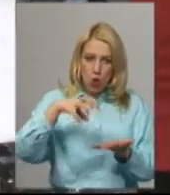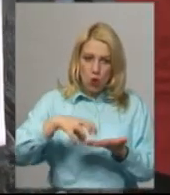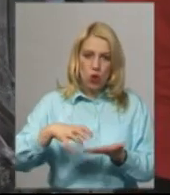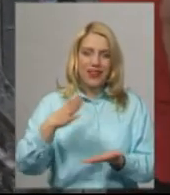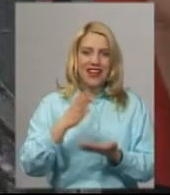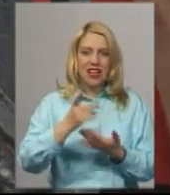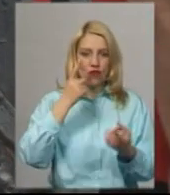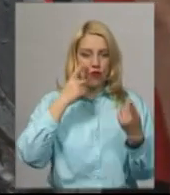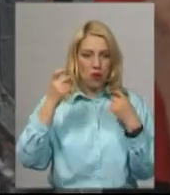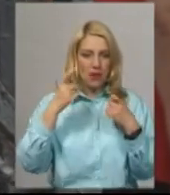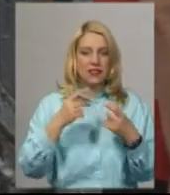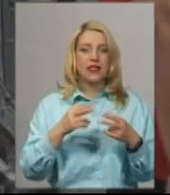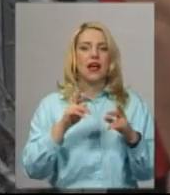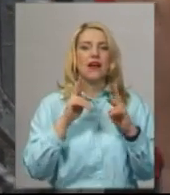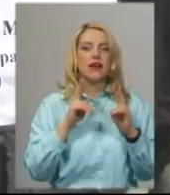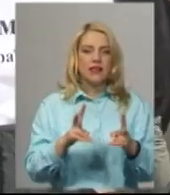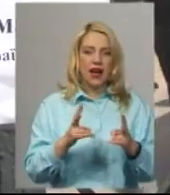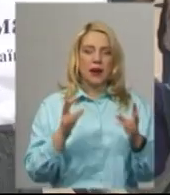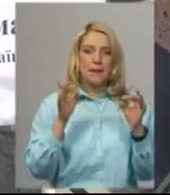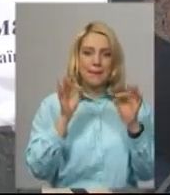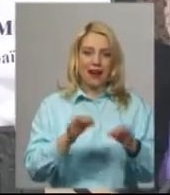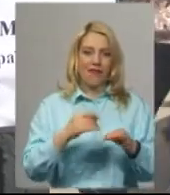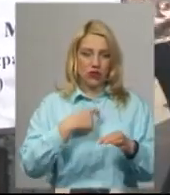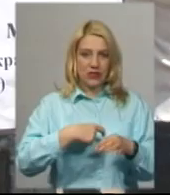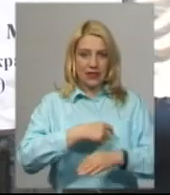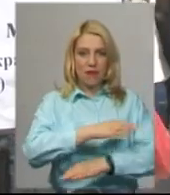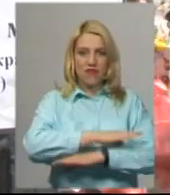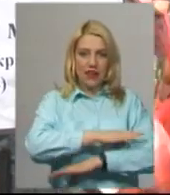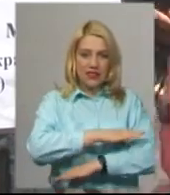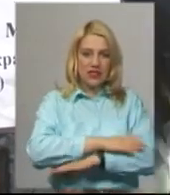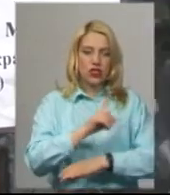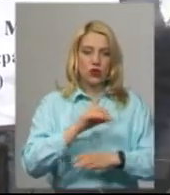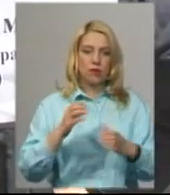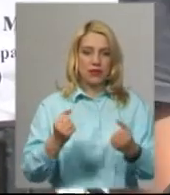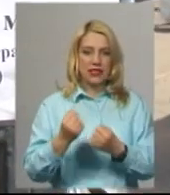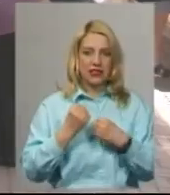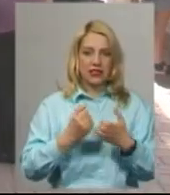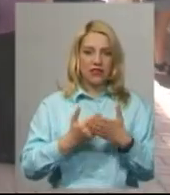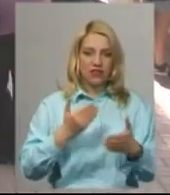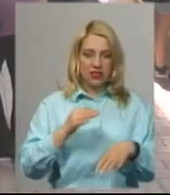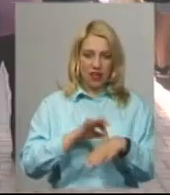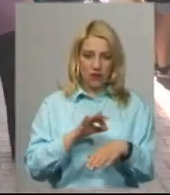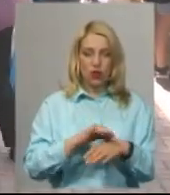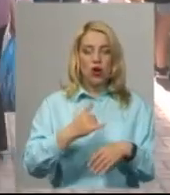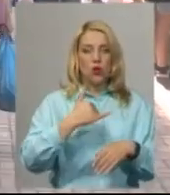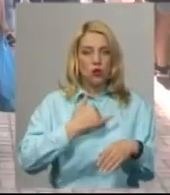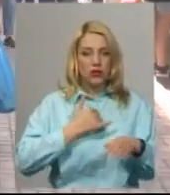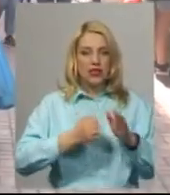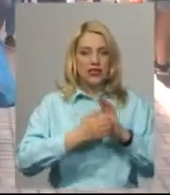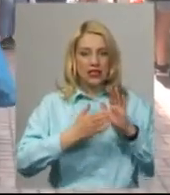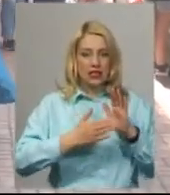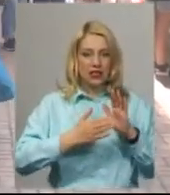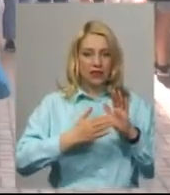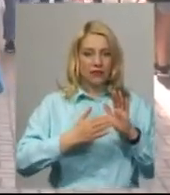інформація, як правильно себе поводити, щоб берегтися від захворювання. У нас транслюється оголошення через